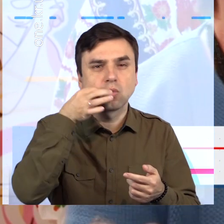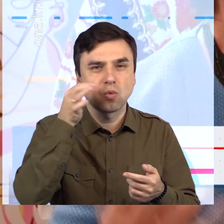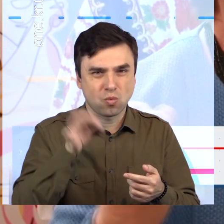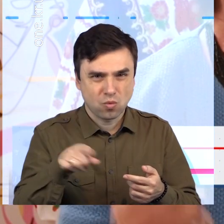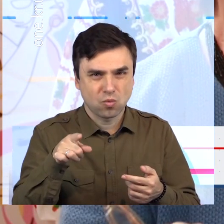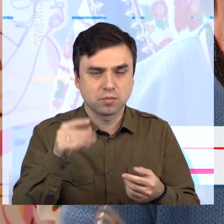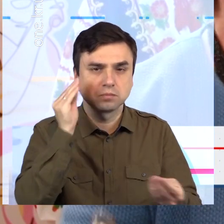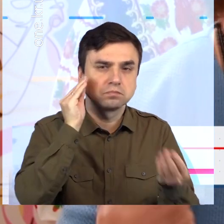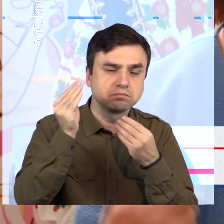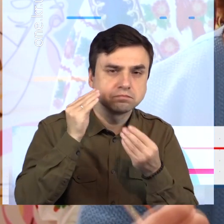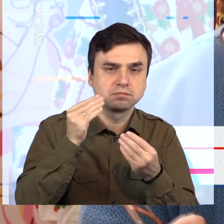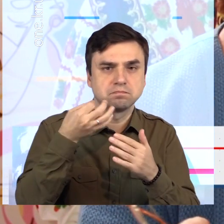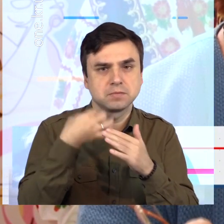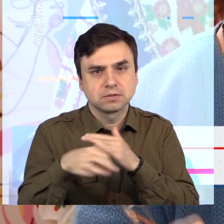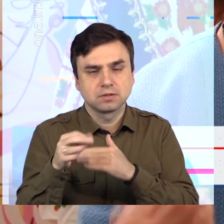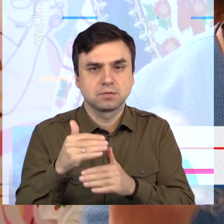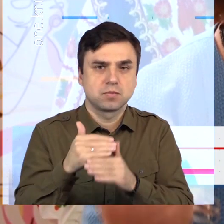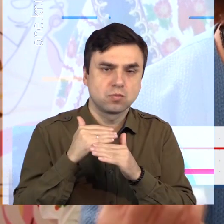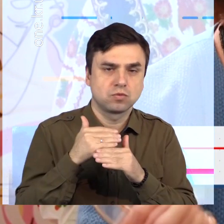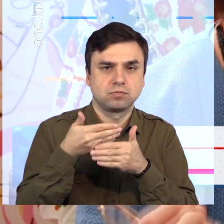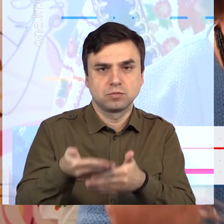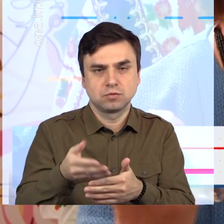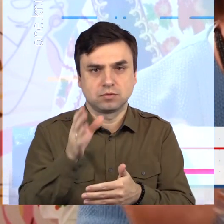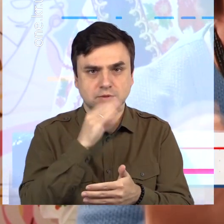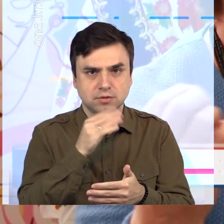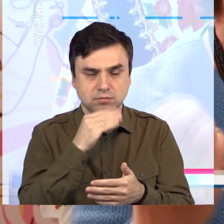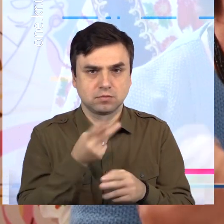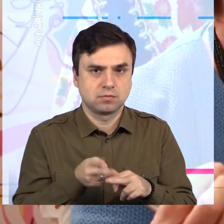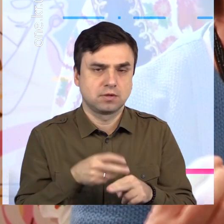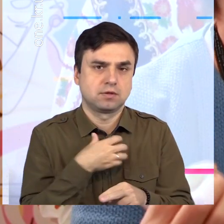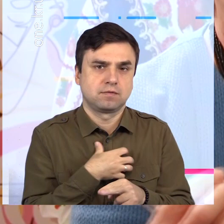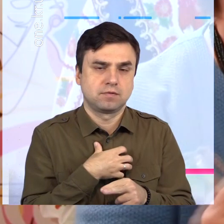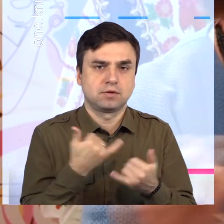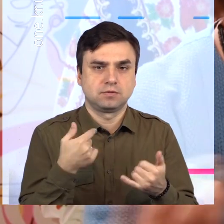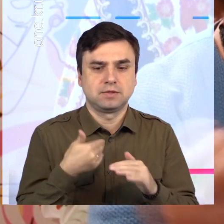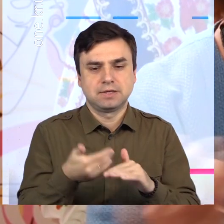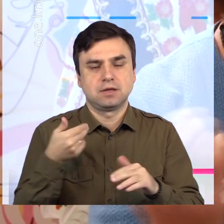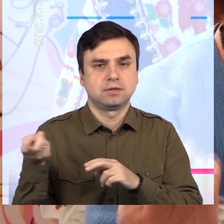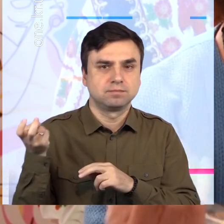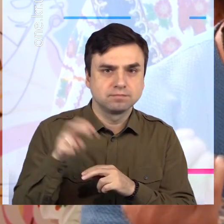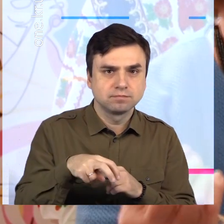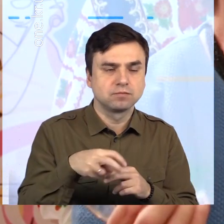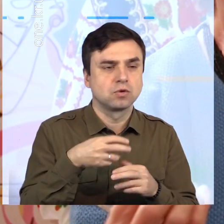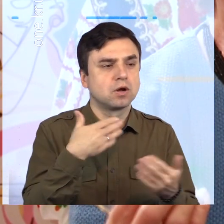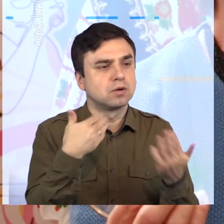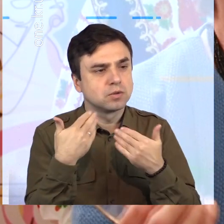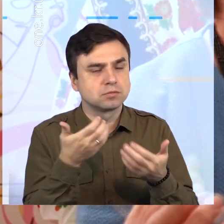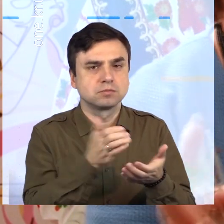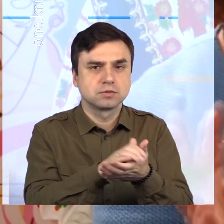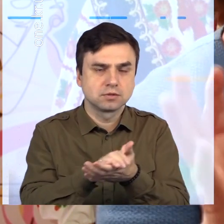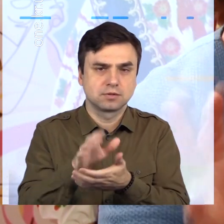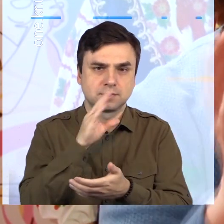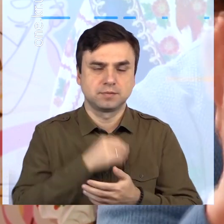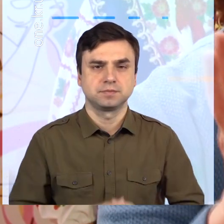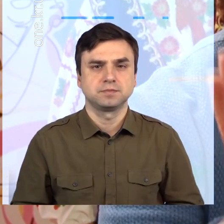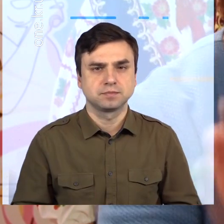люди. Талантливі, ми не вивчаємося, ми переймаємо опит, характерно Маріуполю, ми другом ділимося нашим опитом,